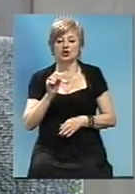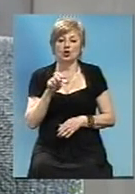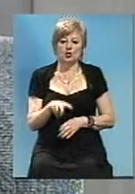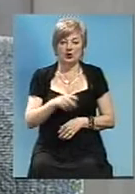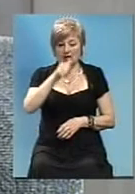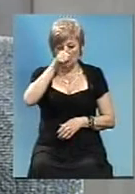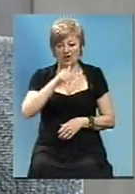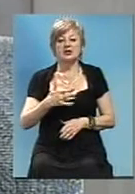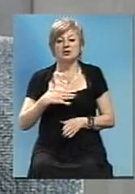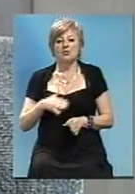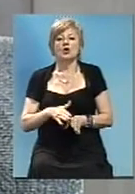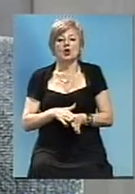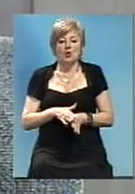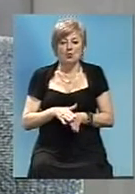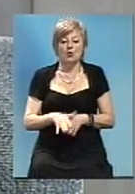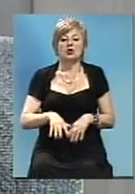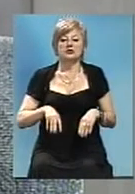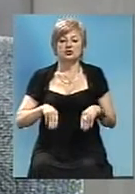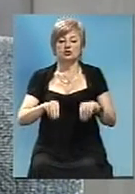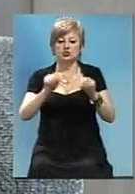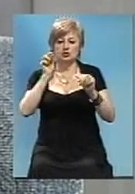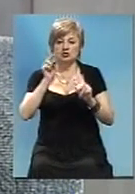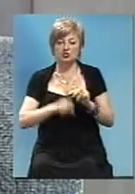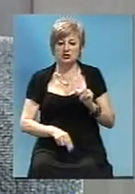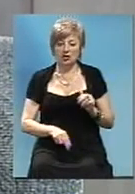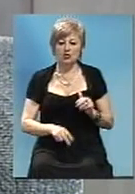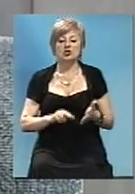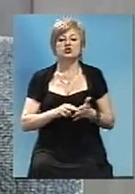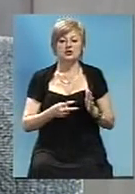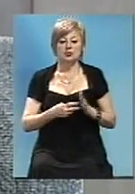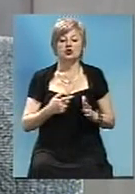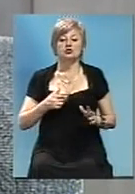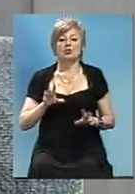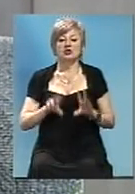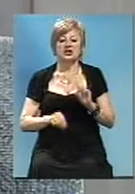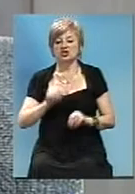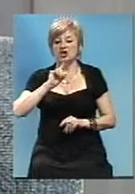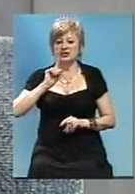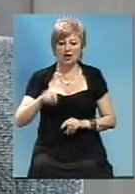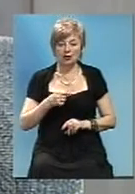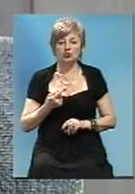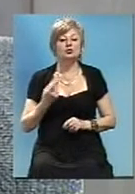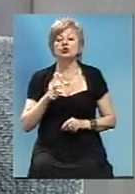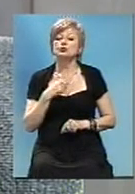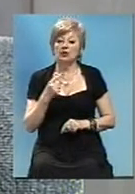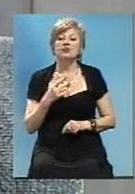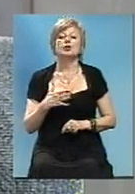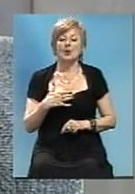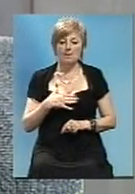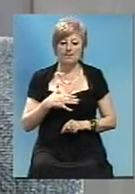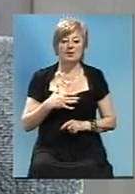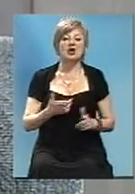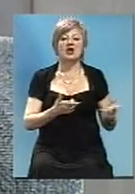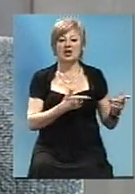місяце ми полностью закінчимо той план, який був рассчитан на год. Я к чому це все говорю? К тому, що ми готові